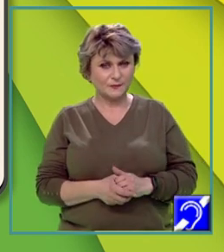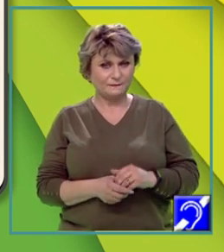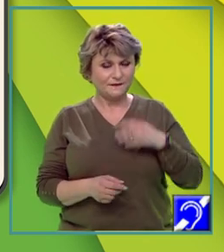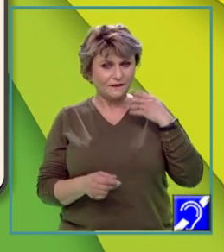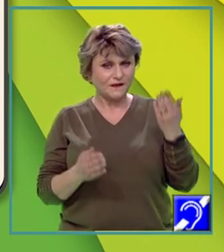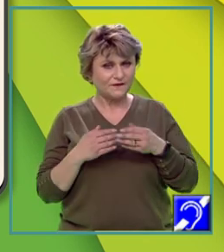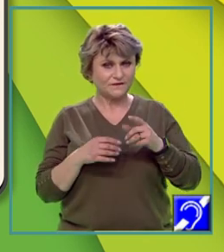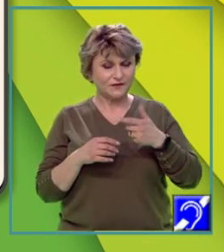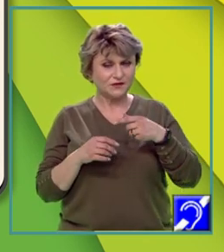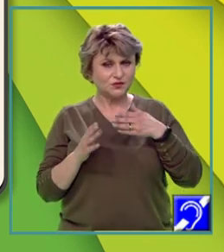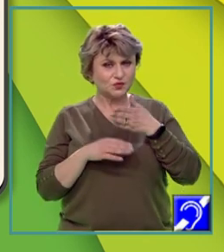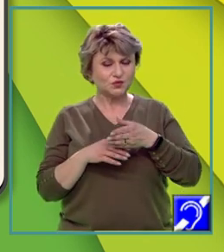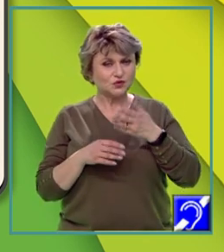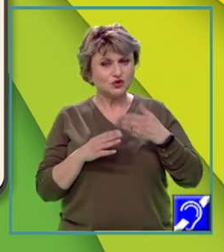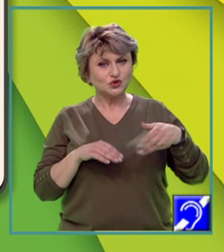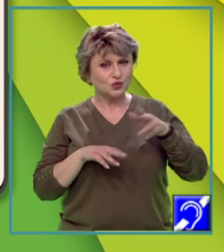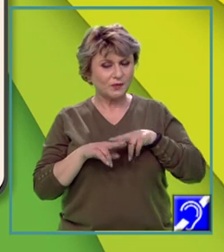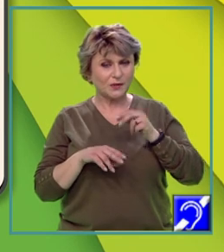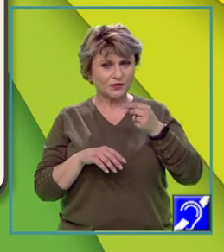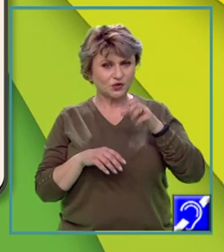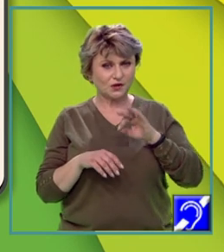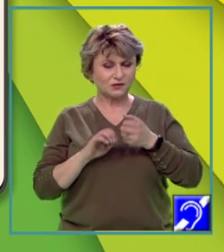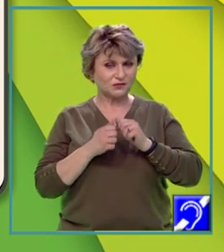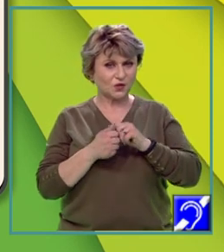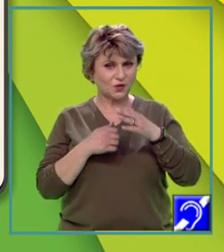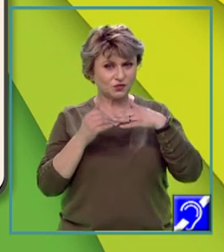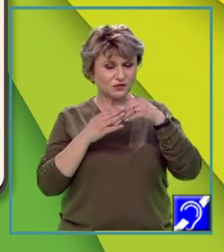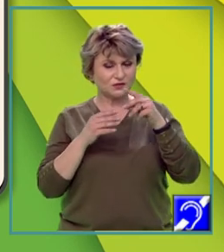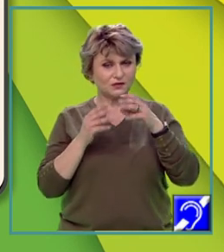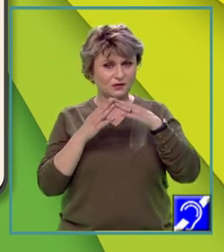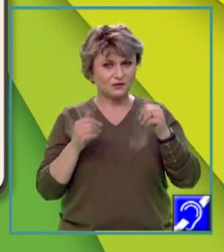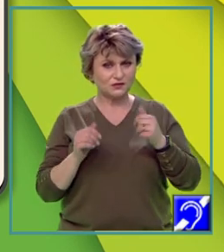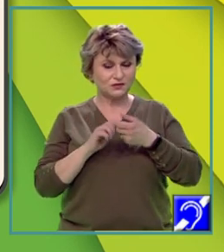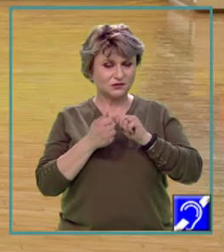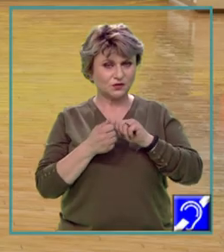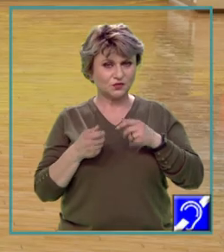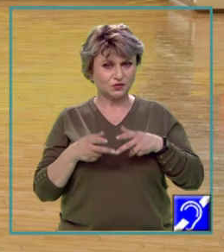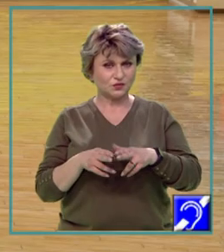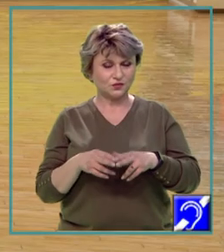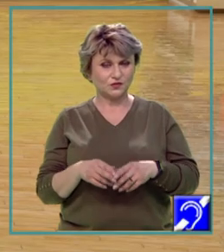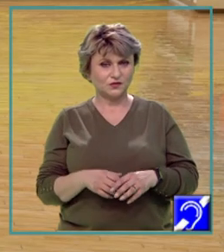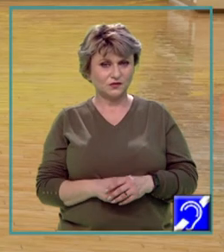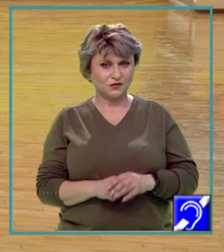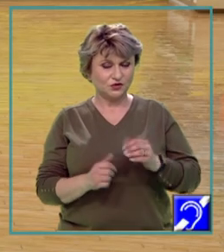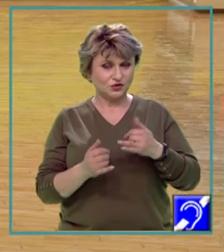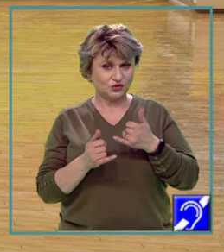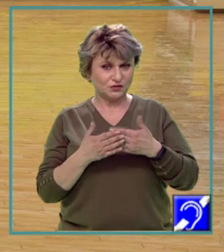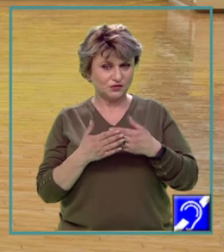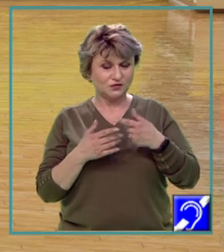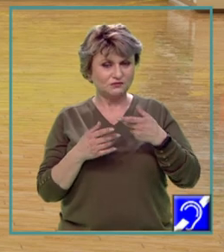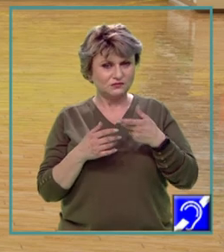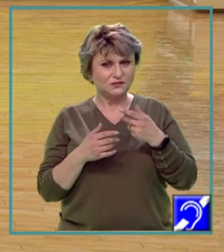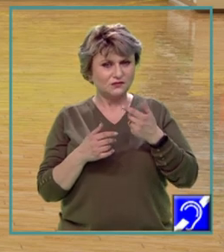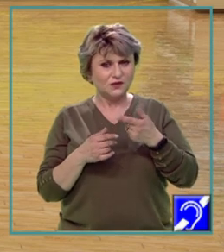prin suprapășunat sau construcții de locuințe sau drumuri. Impactul antropic asupra mediului